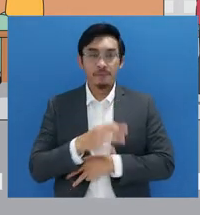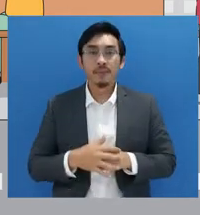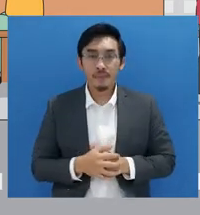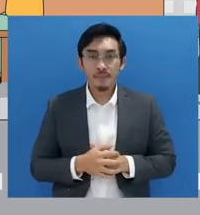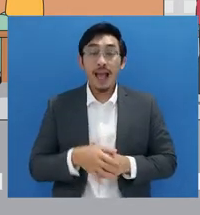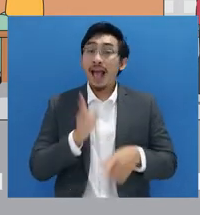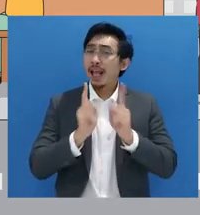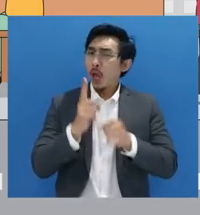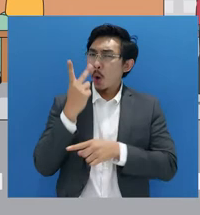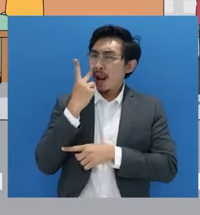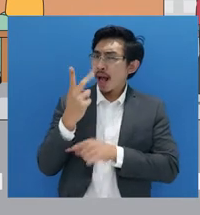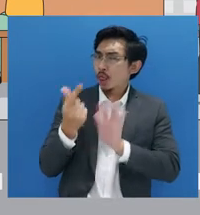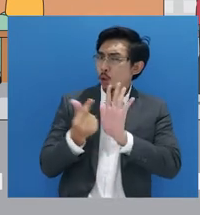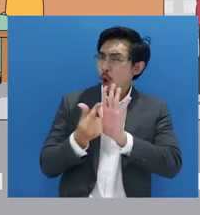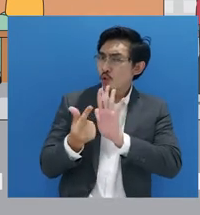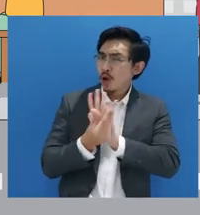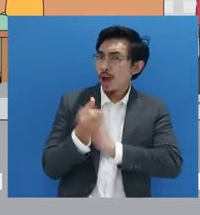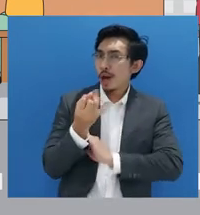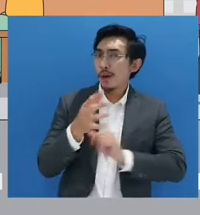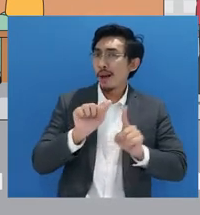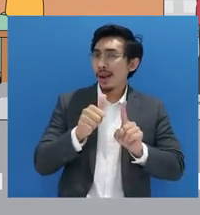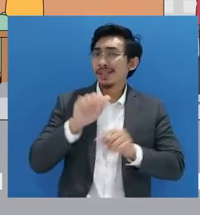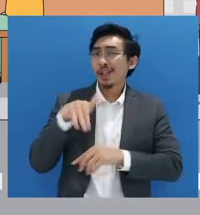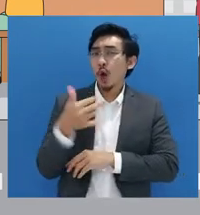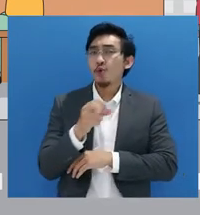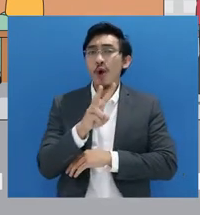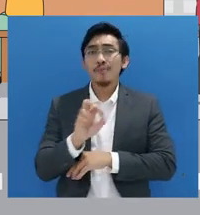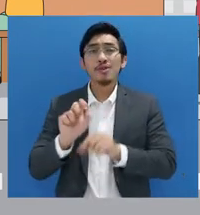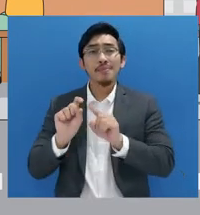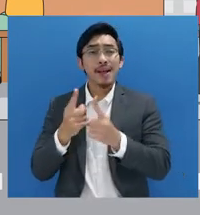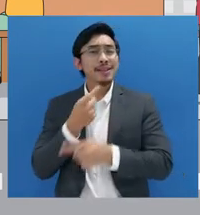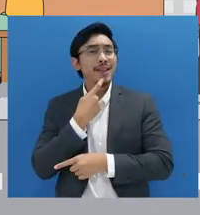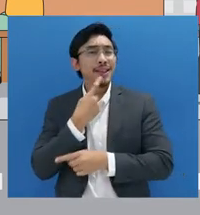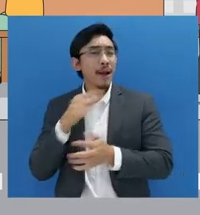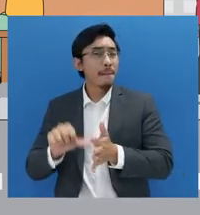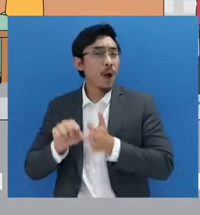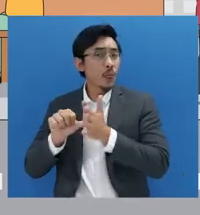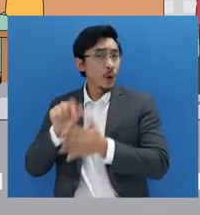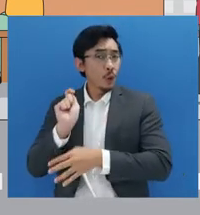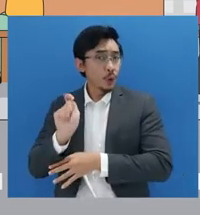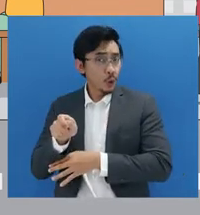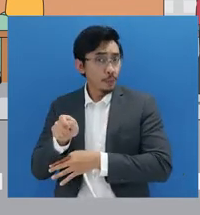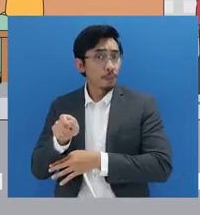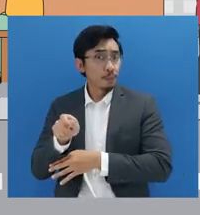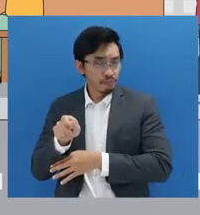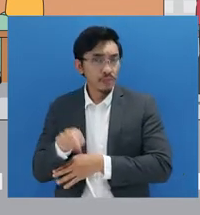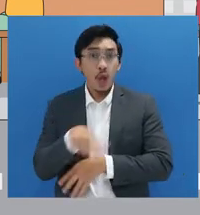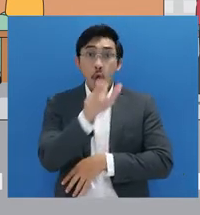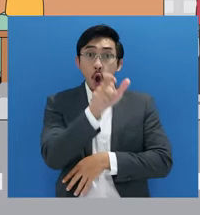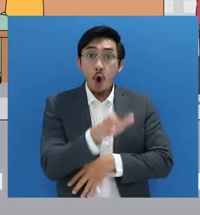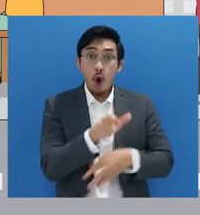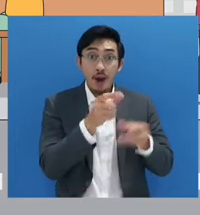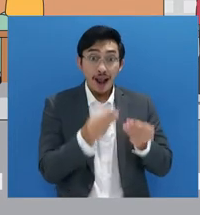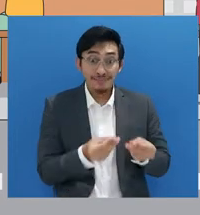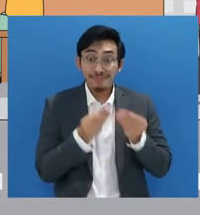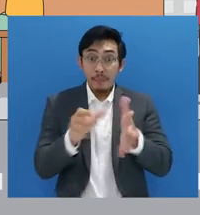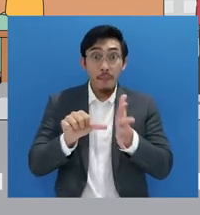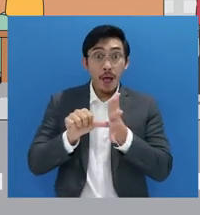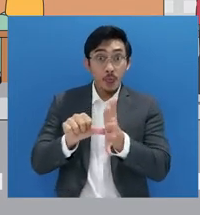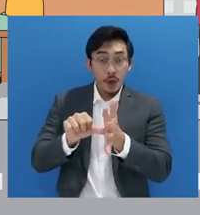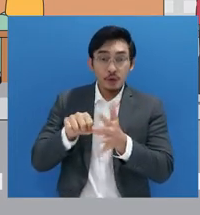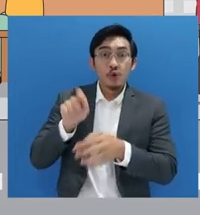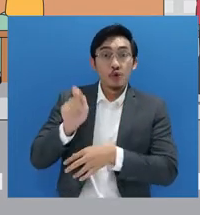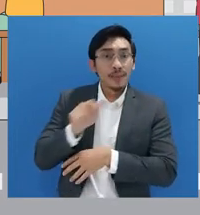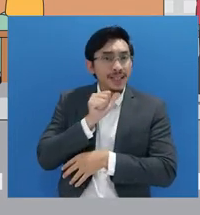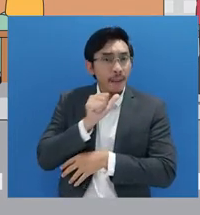-Undang No. 16 tahun 2011 tentang bantuan hukum, pemberian bantuan hukum mesti diberikan kepada mereka yang kurang mampu secara